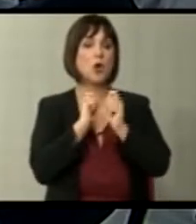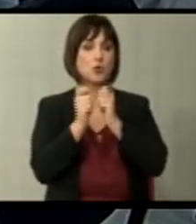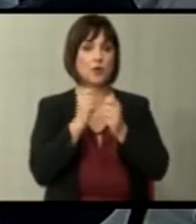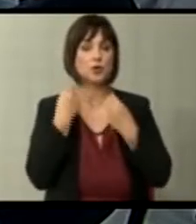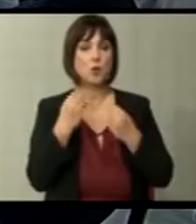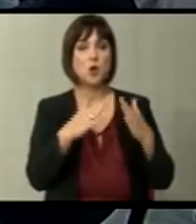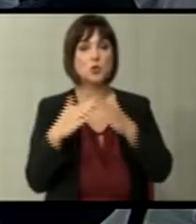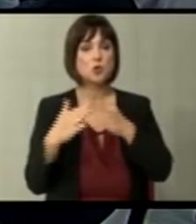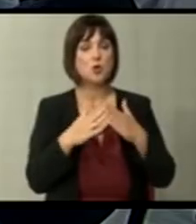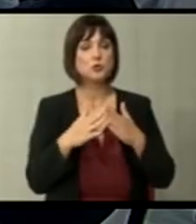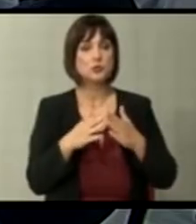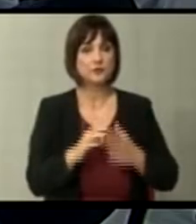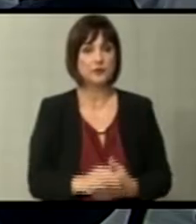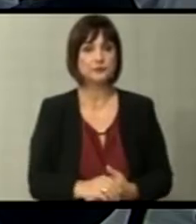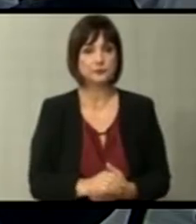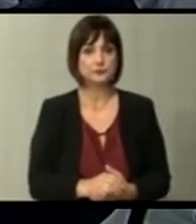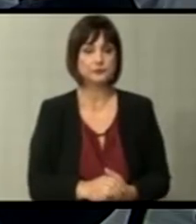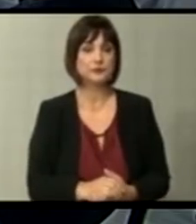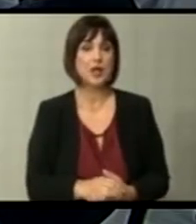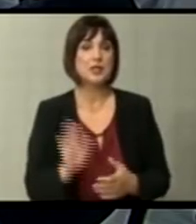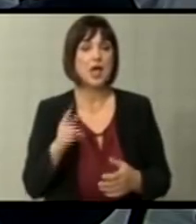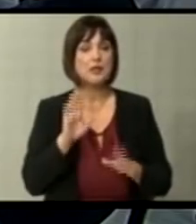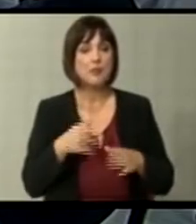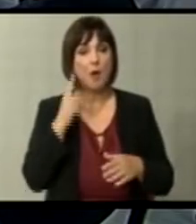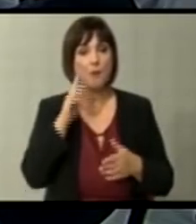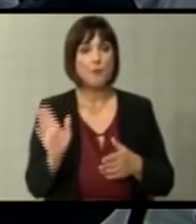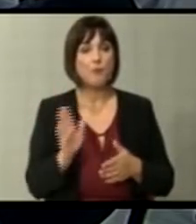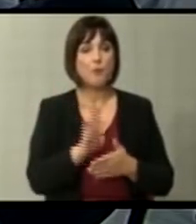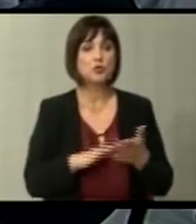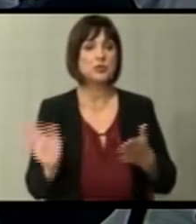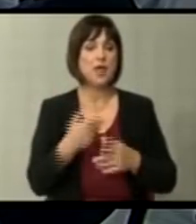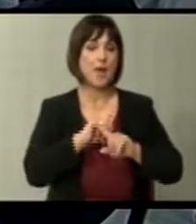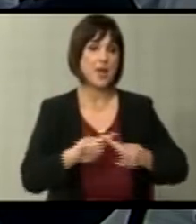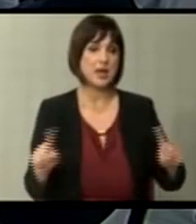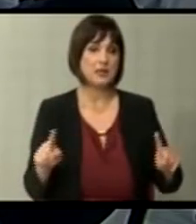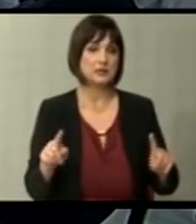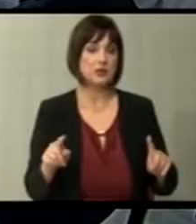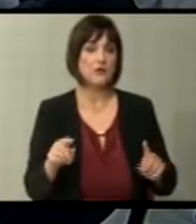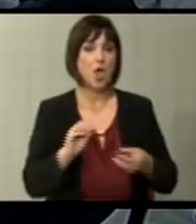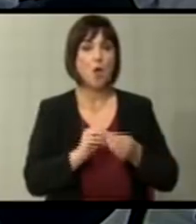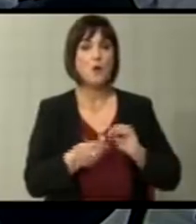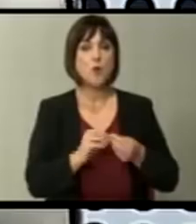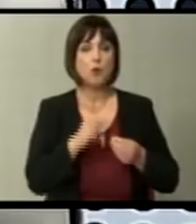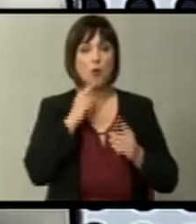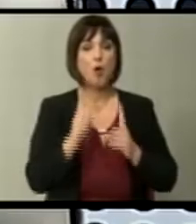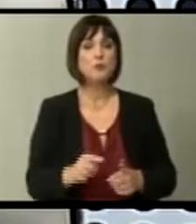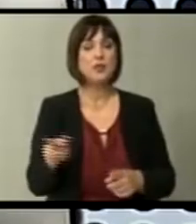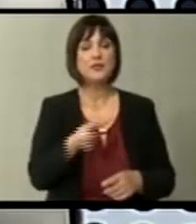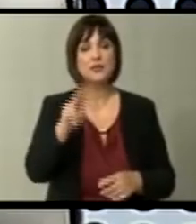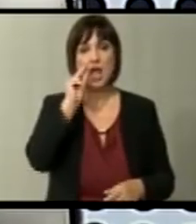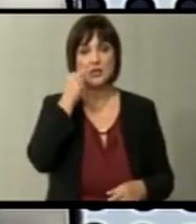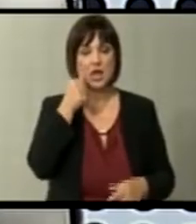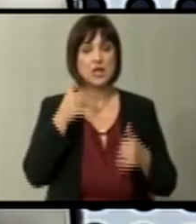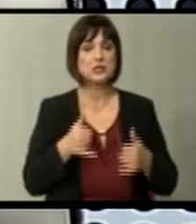добрососедство Тама што почнаат да се надминуваат разликите или проблемите што постојат меѓу двата